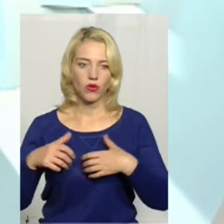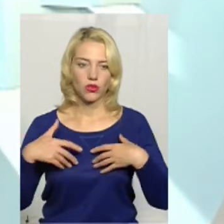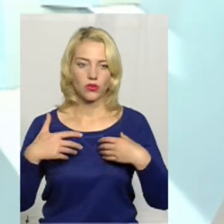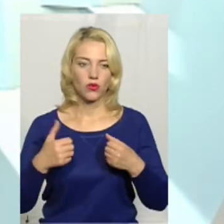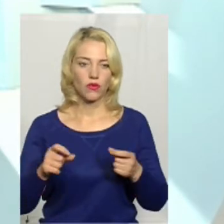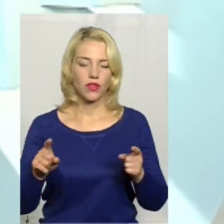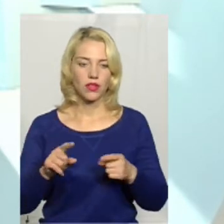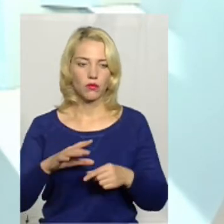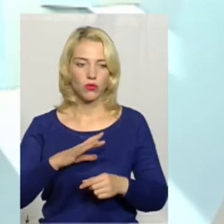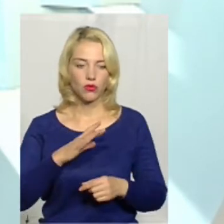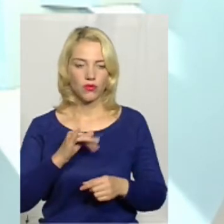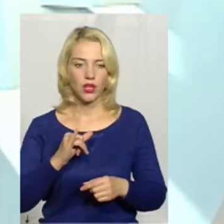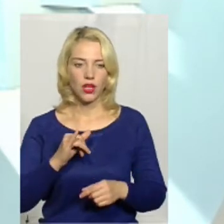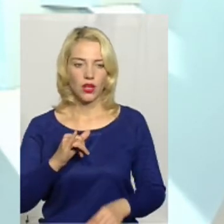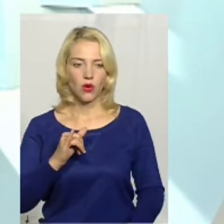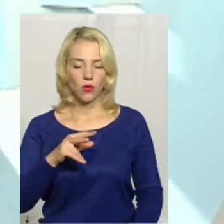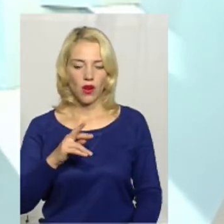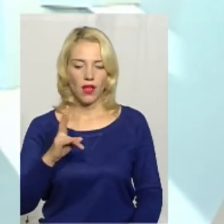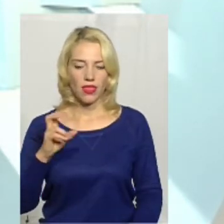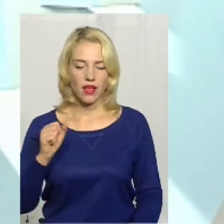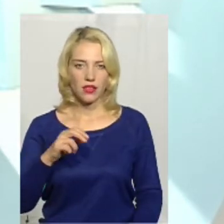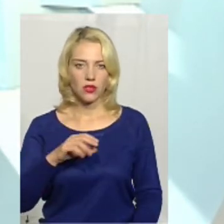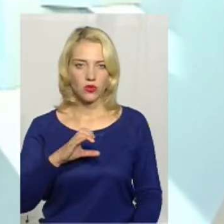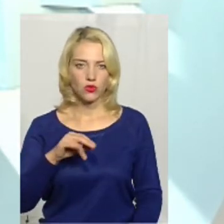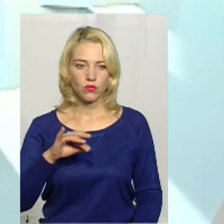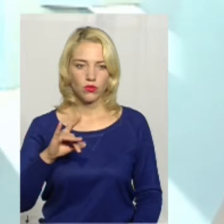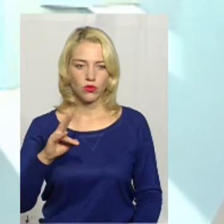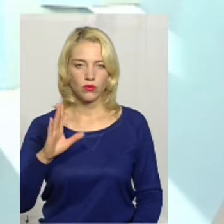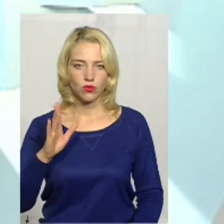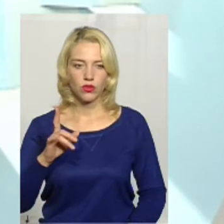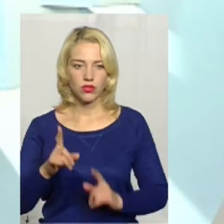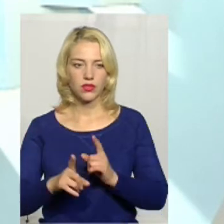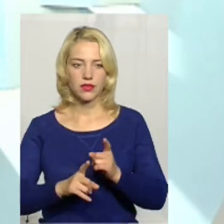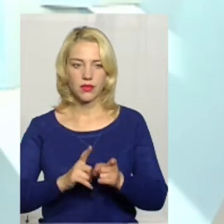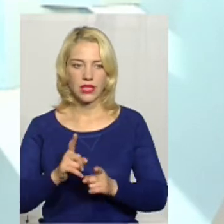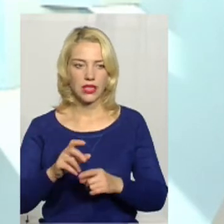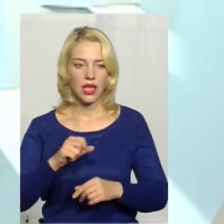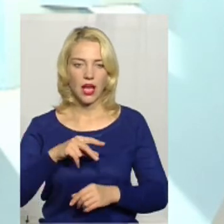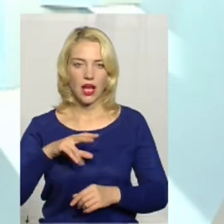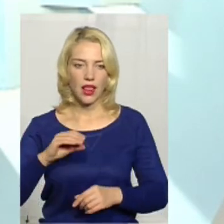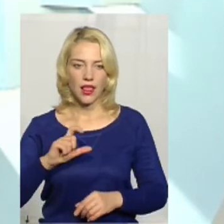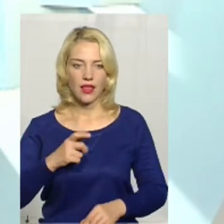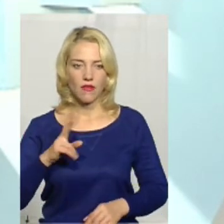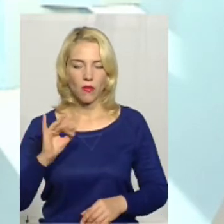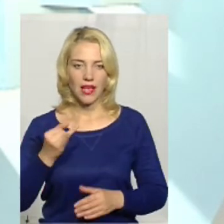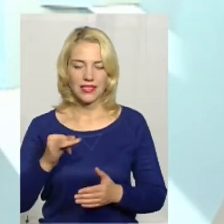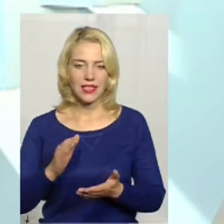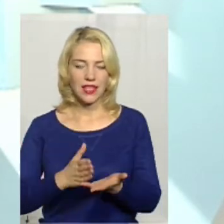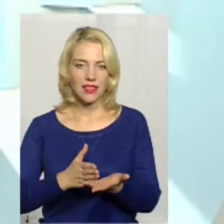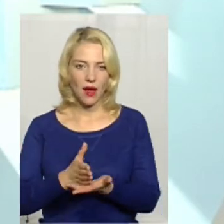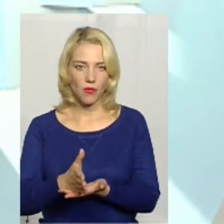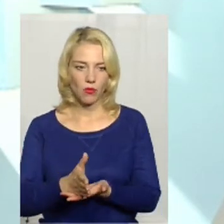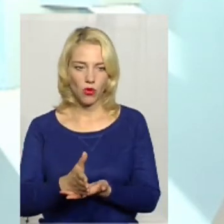був при Оляні Супру, він буде трошки змінений. Але європейський напрямок,